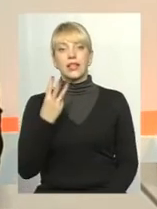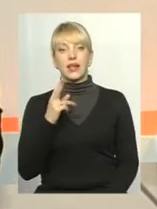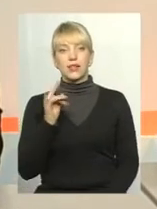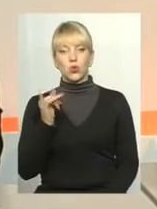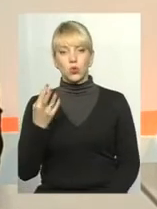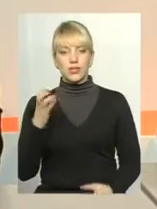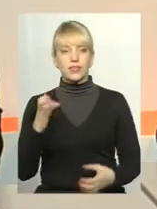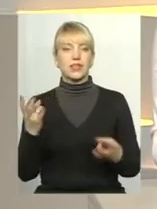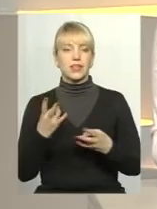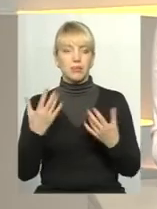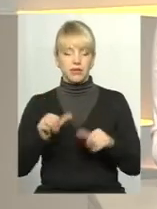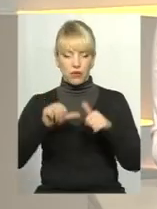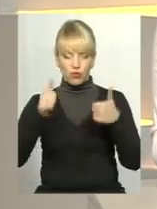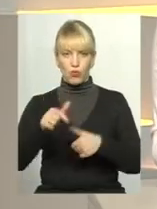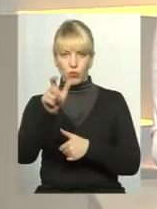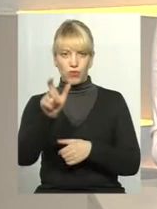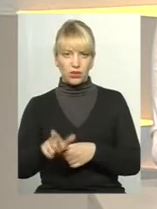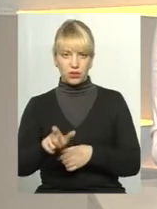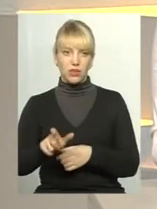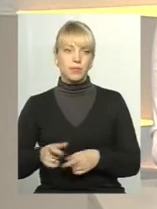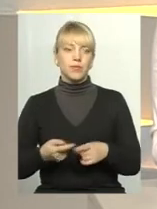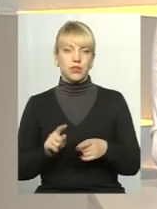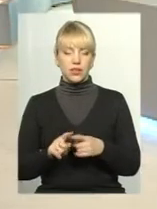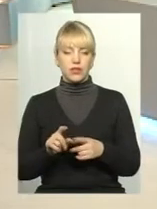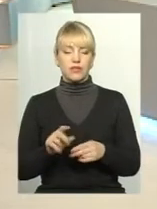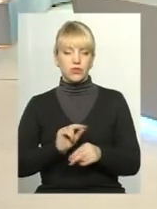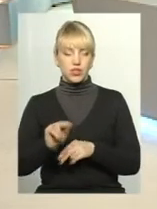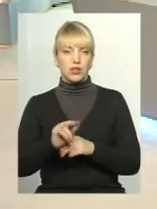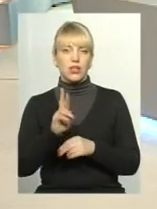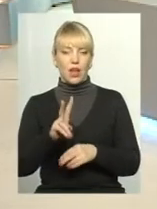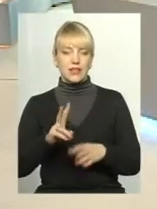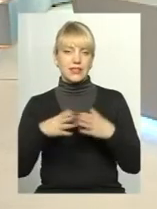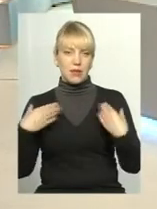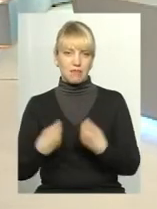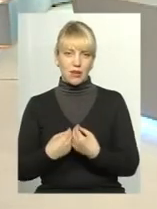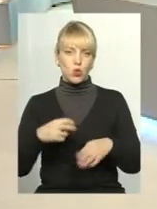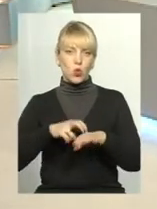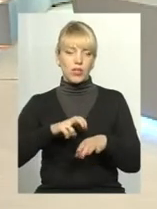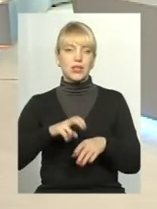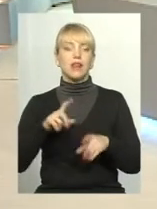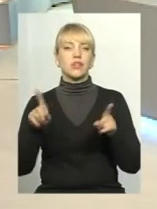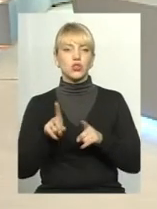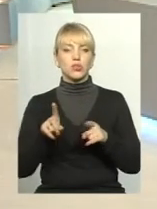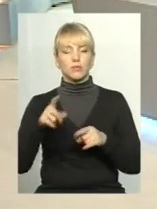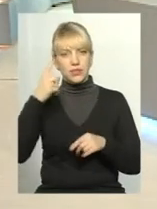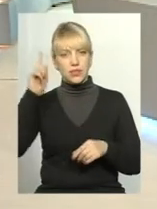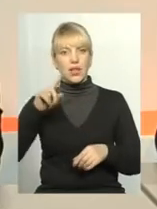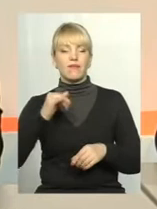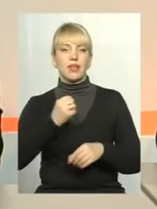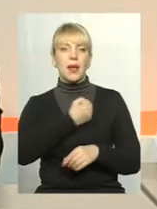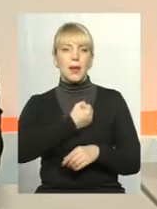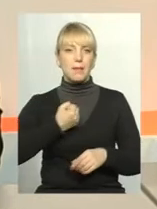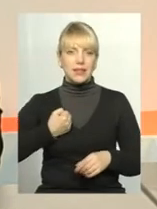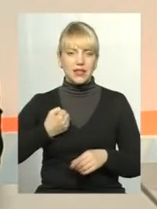вже потрібно формувати цю людину, як лікаря сімейного, щоб він уволодів і педіатрією, і